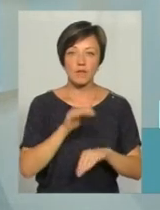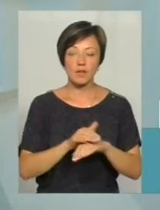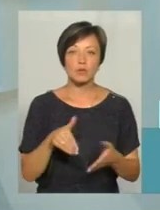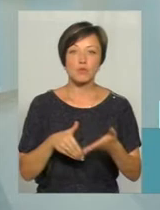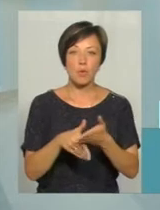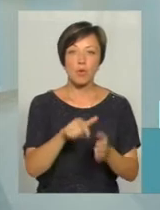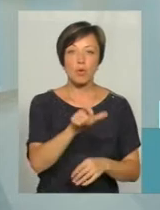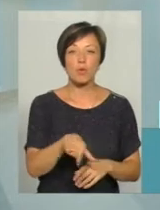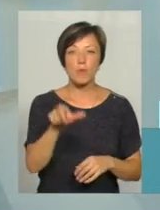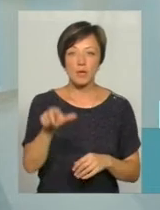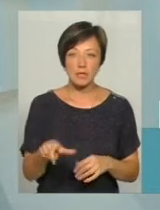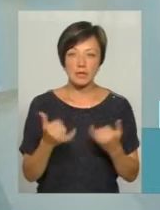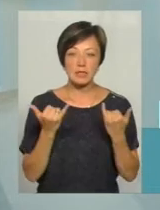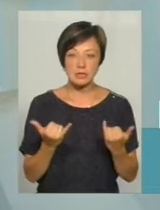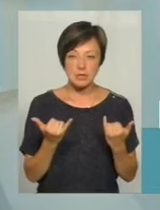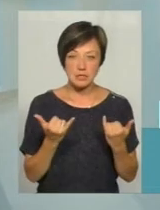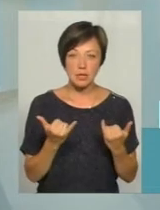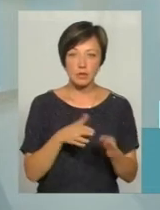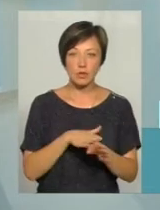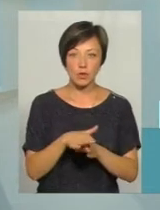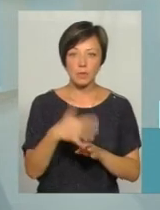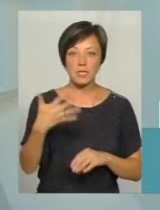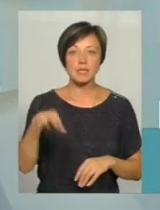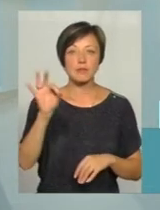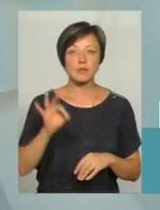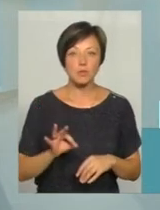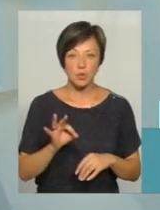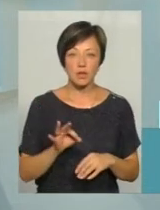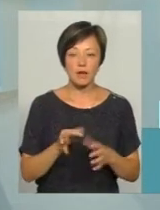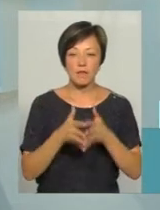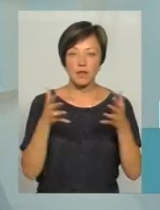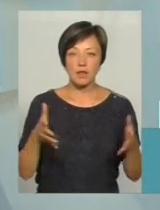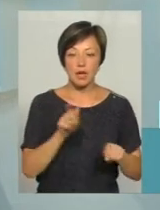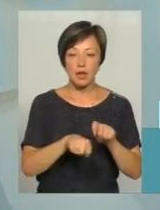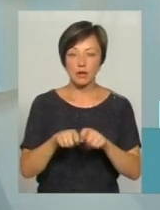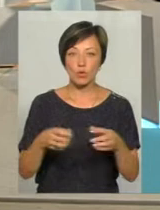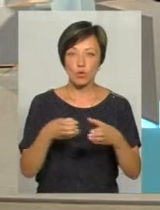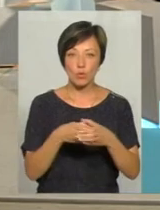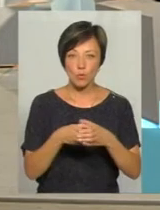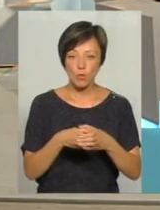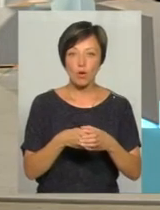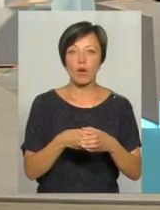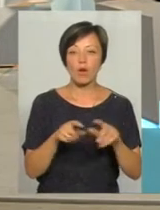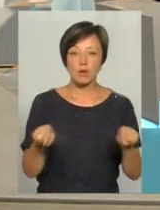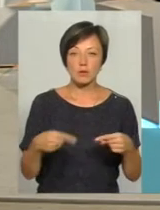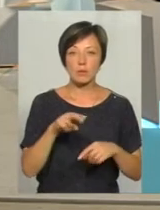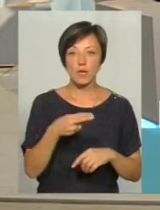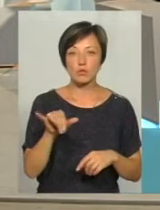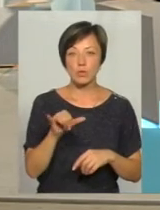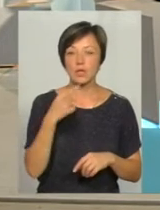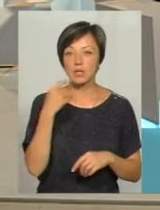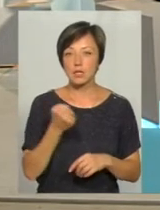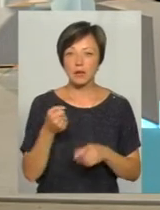допомогою громадян, то зараз це вже доходить до 50%. Великі рейдові групи, свідомих громадян організовуються, там, п'ятниця, субота, неділя, вони